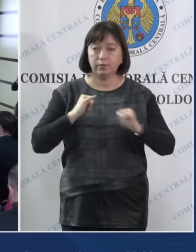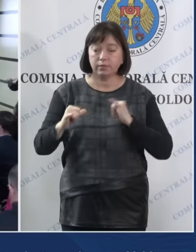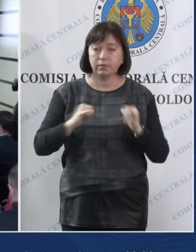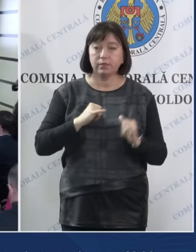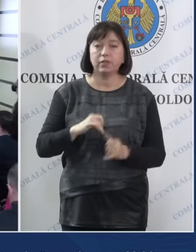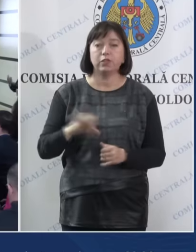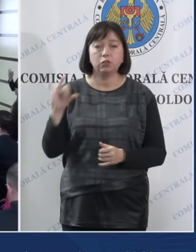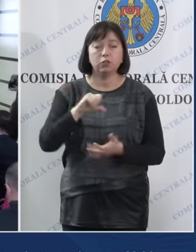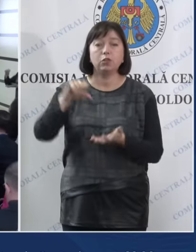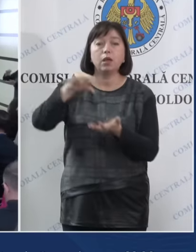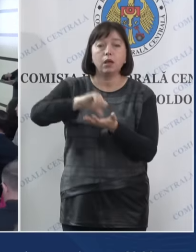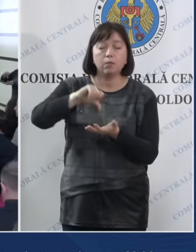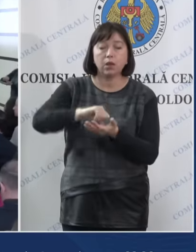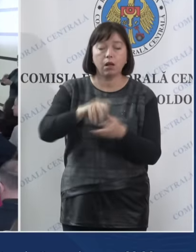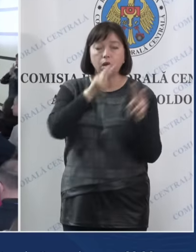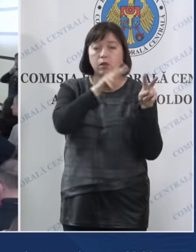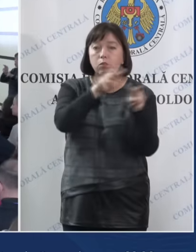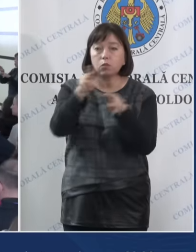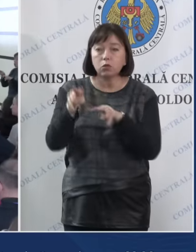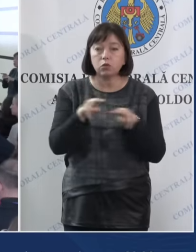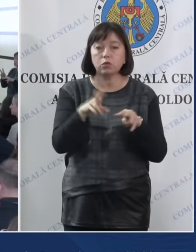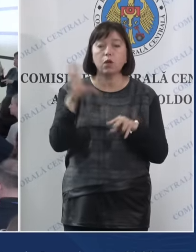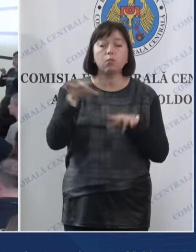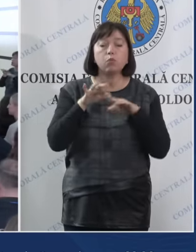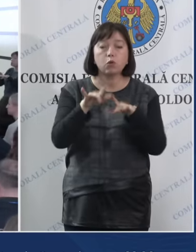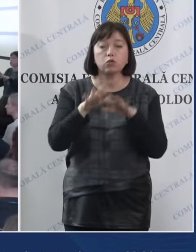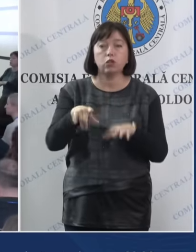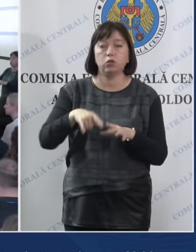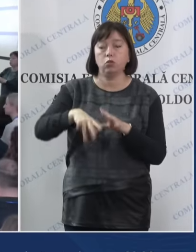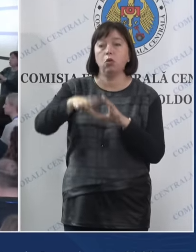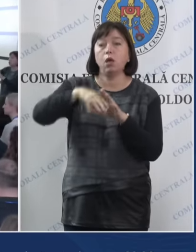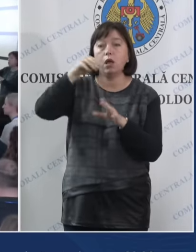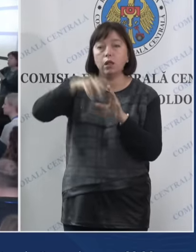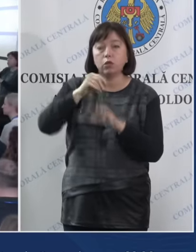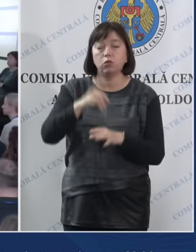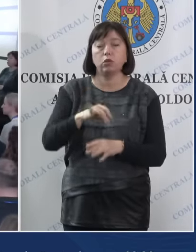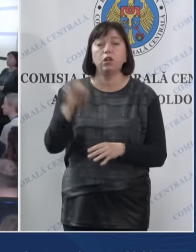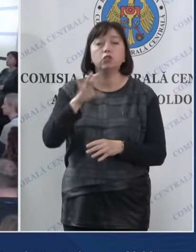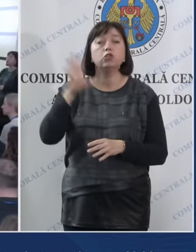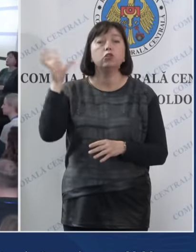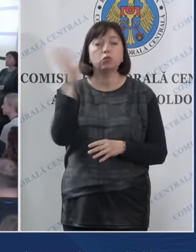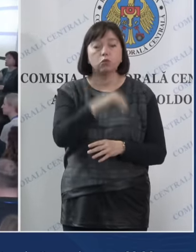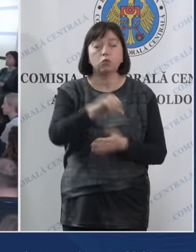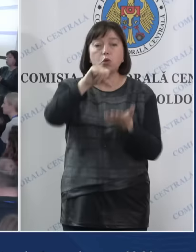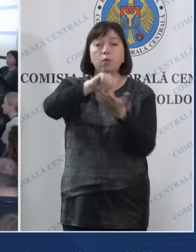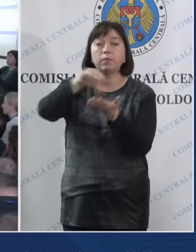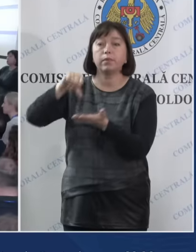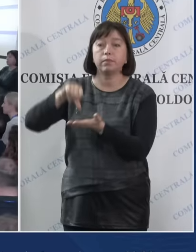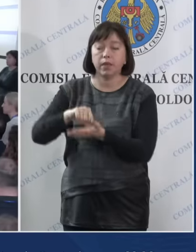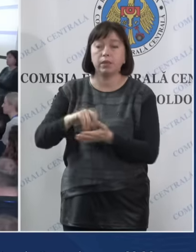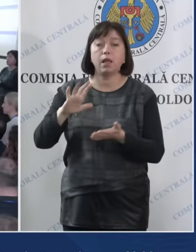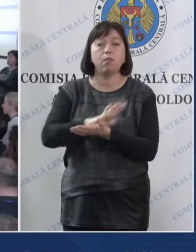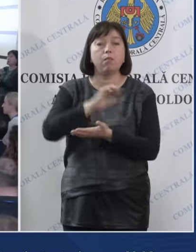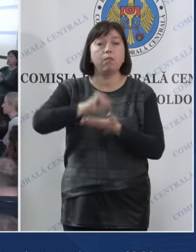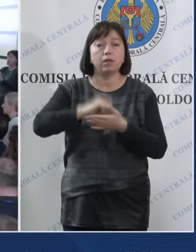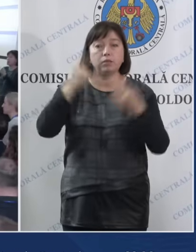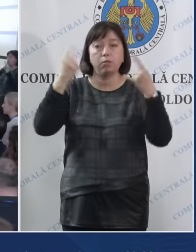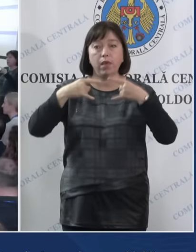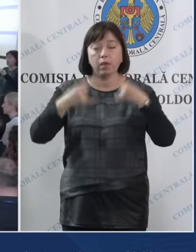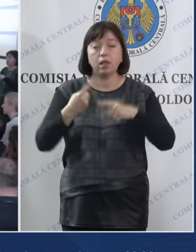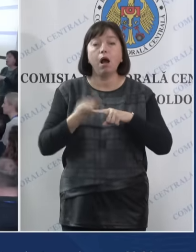și implicare în monitorizarea procesului electoral, precum și tuturor reprezentanților mass media